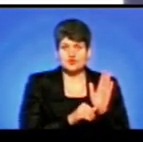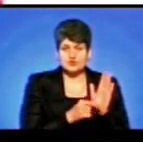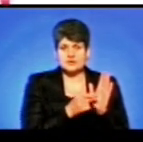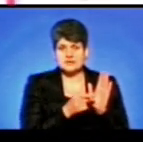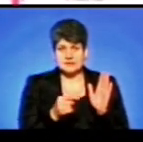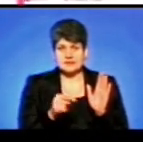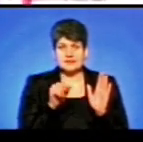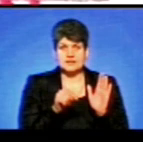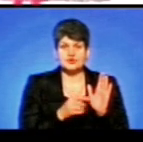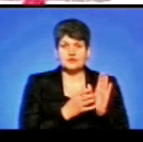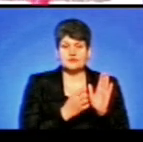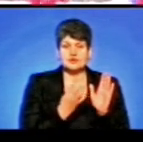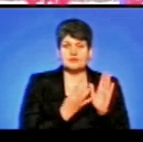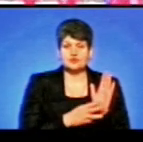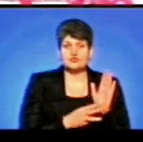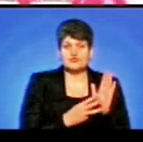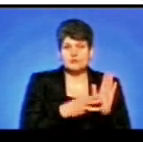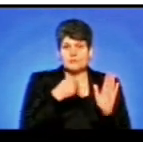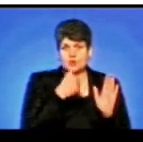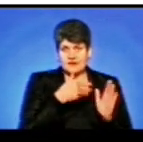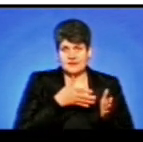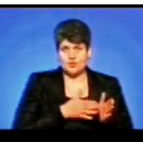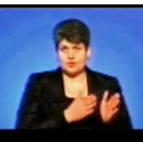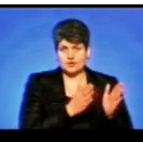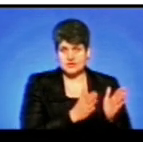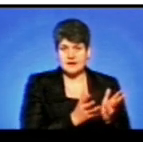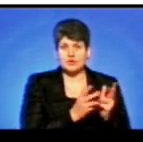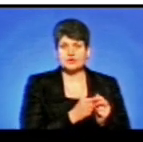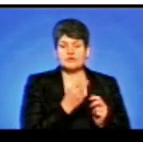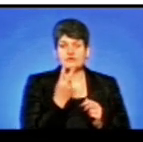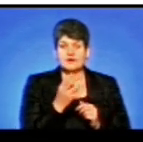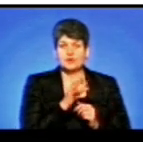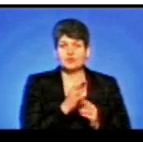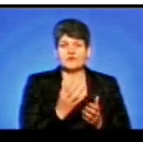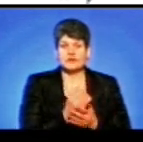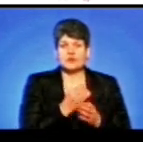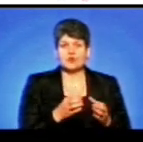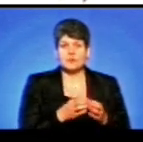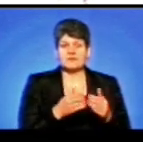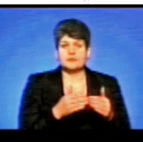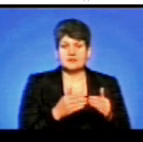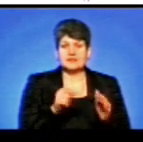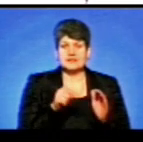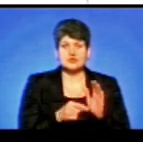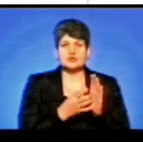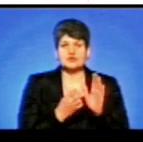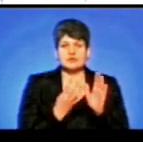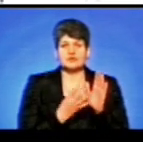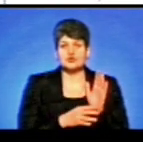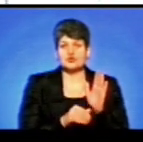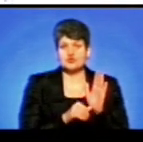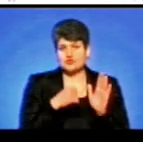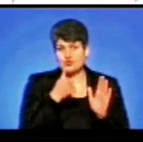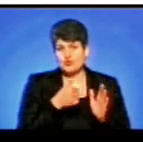1998-го років народження. З рахунком 2-0 виграла команда випускників 1996-го